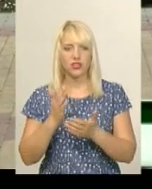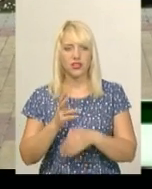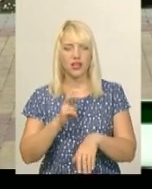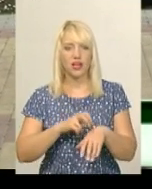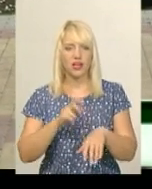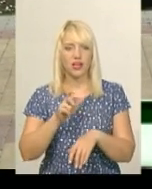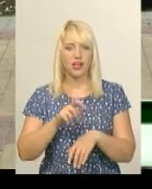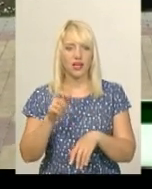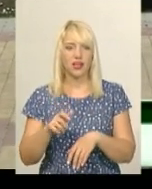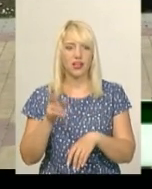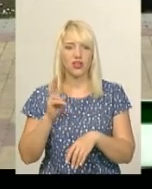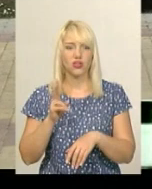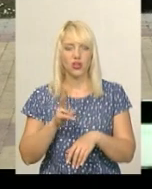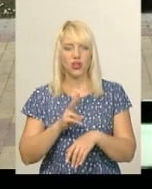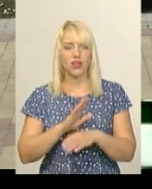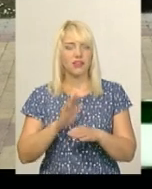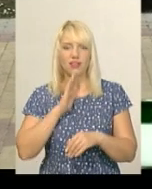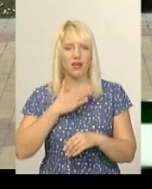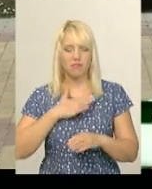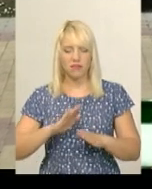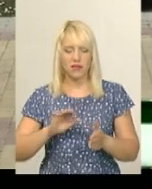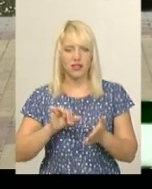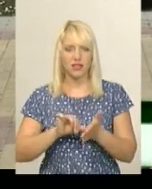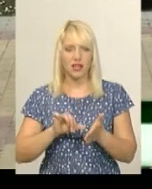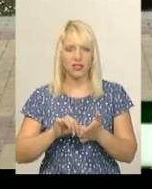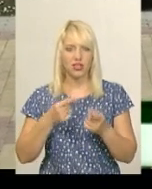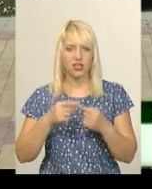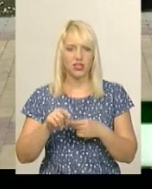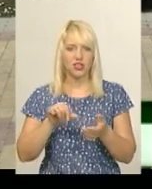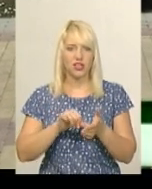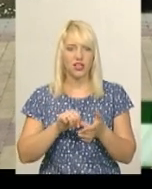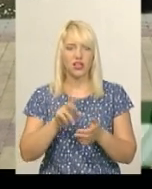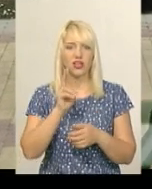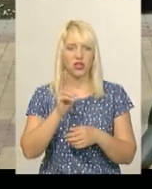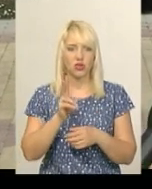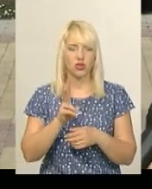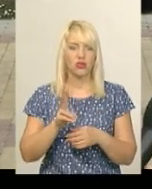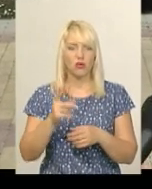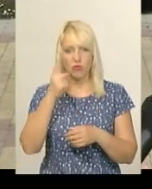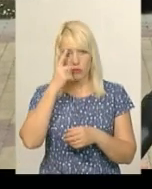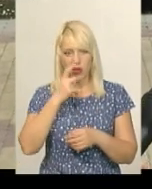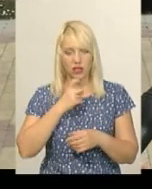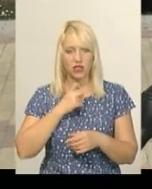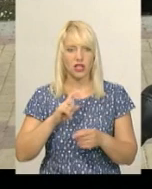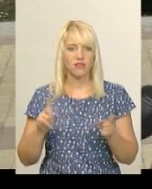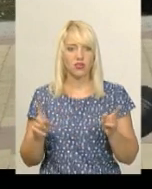які попереджали,